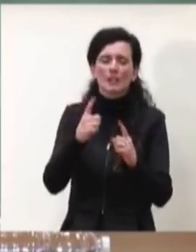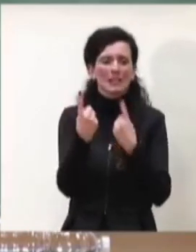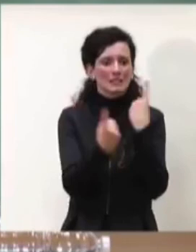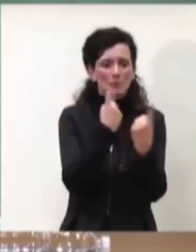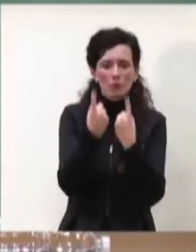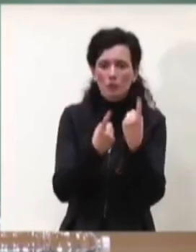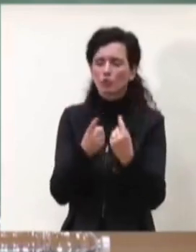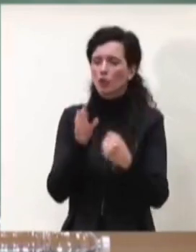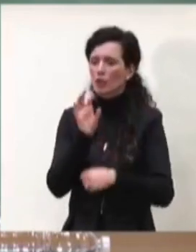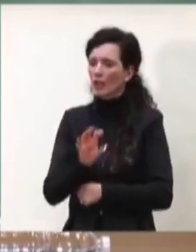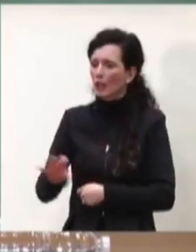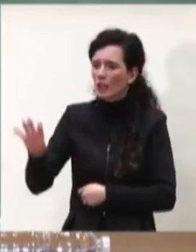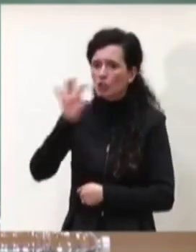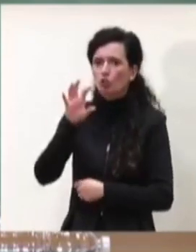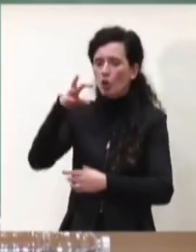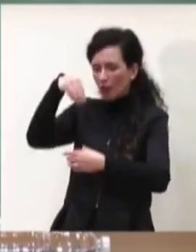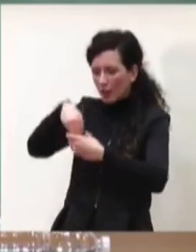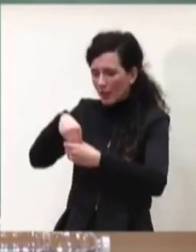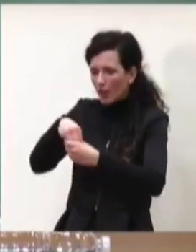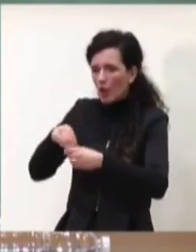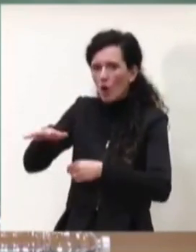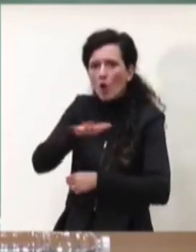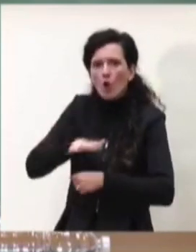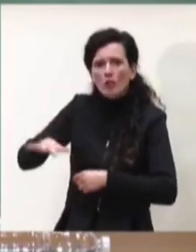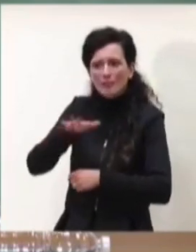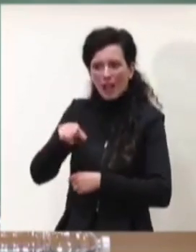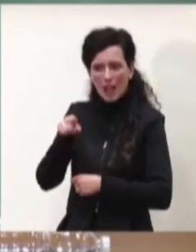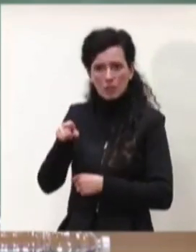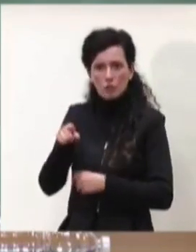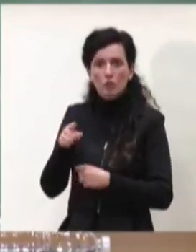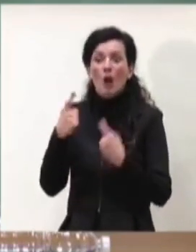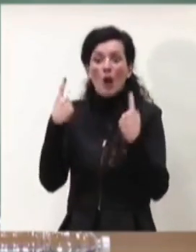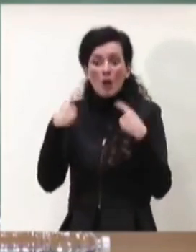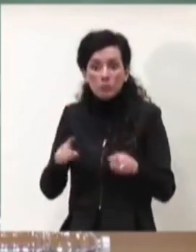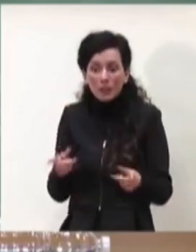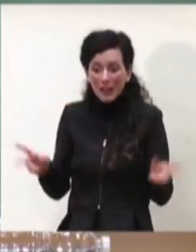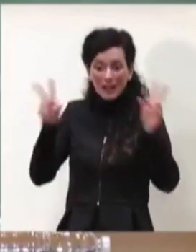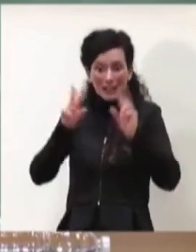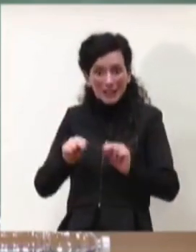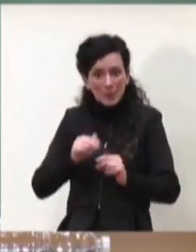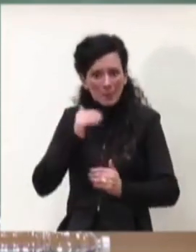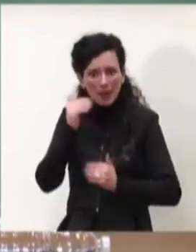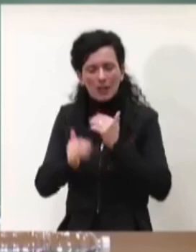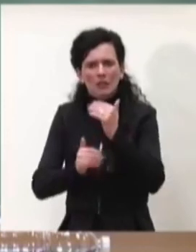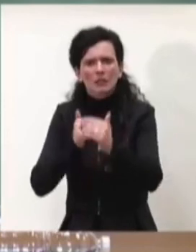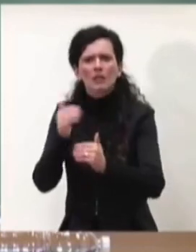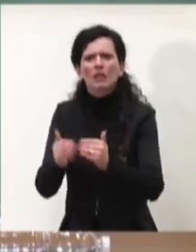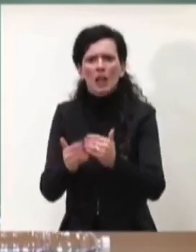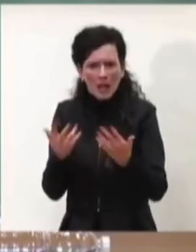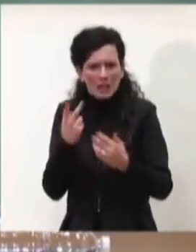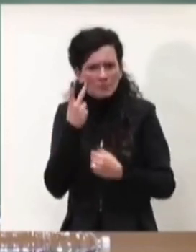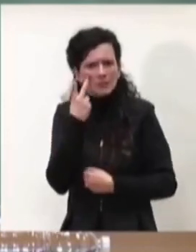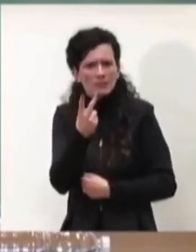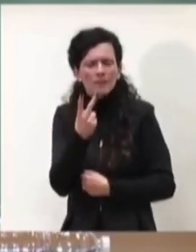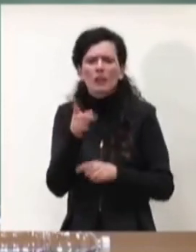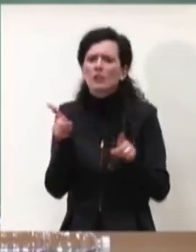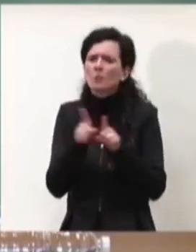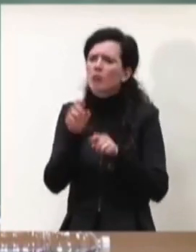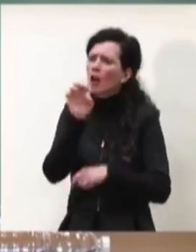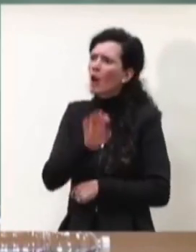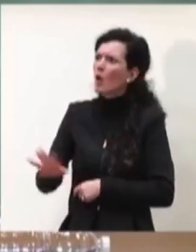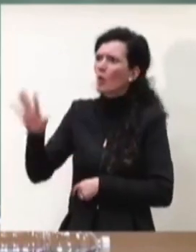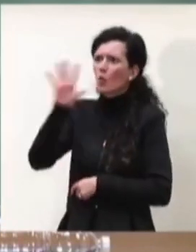subregionali per fare in modo che questa ripartenza, che ripeto è un evento che sta avvenendo in quasi tutti i paesi europei